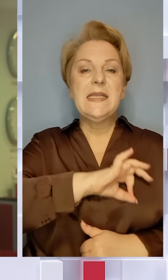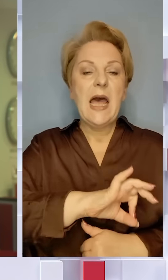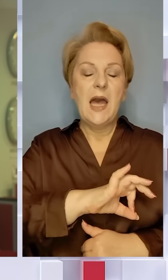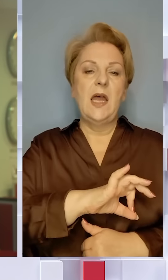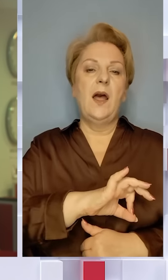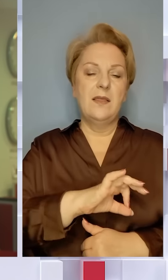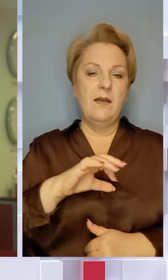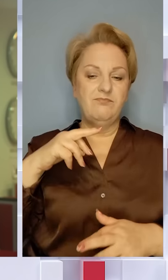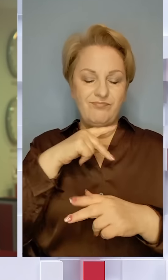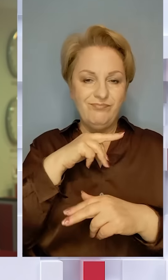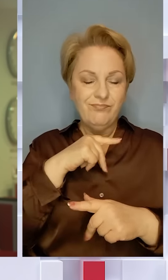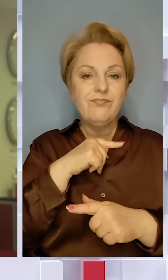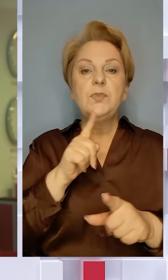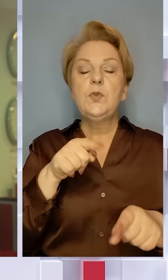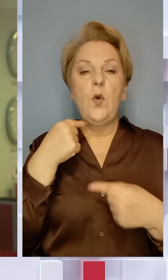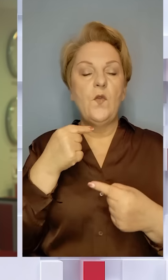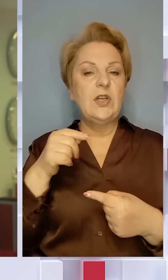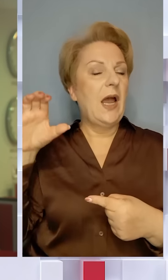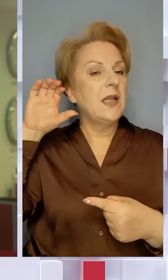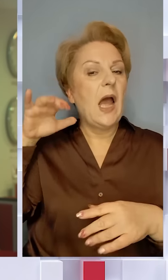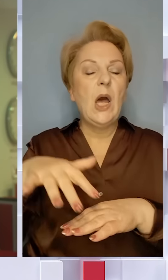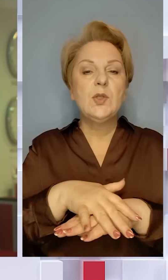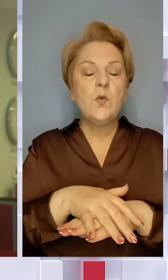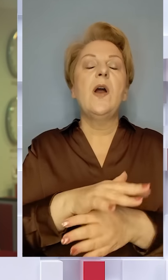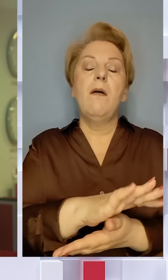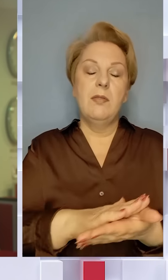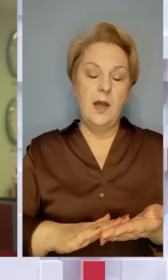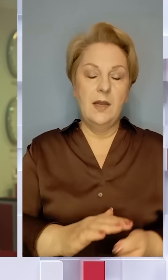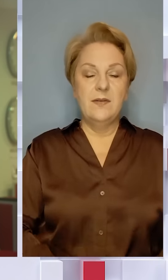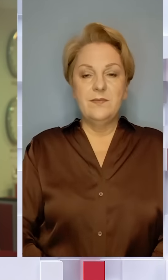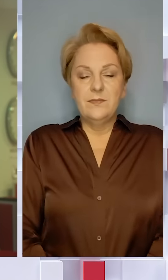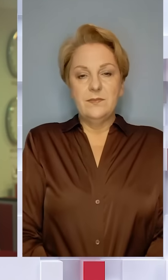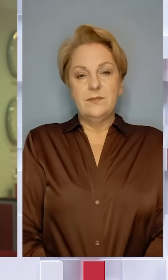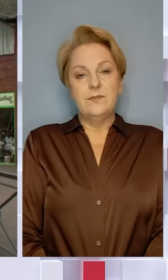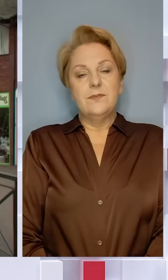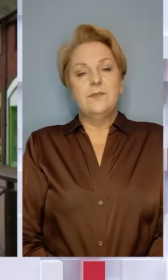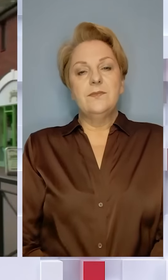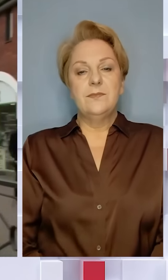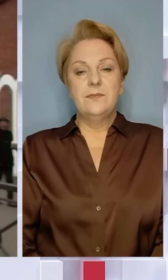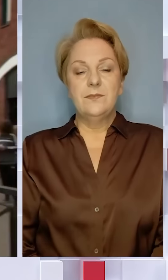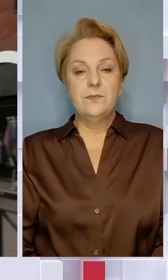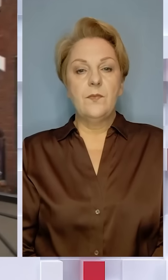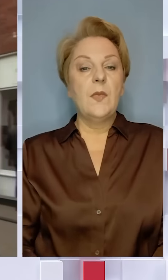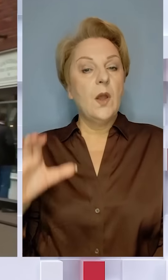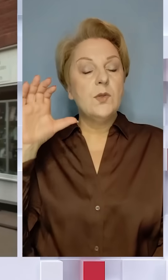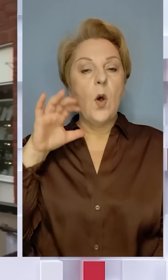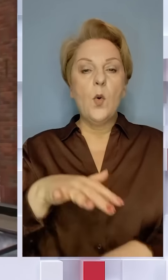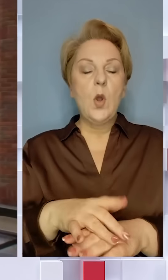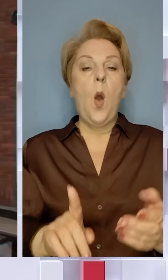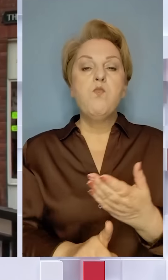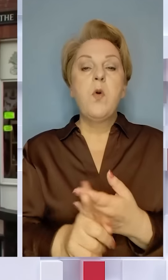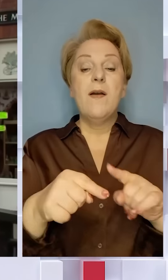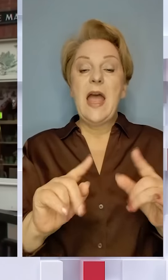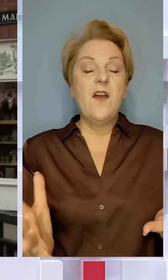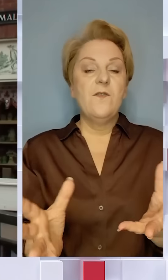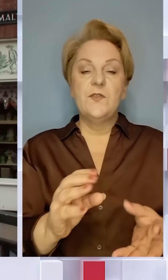речовину «Новачок». Що кажуть на слуханнях, кореспондентка ТСН Катерина Федорченко розкаже докладніше. Слухання починаються там, де